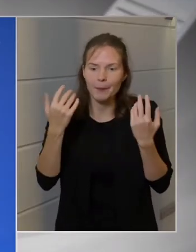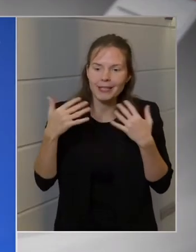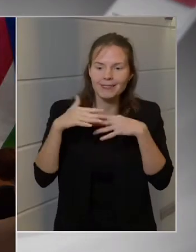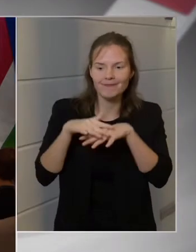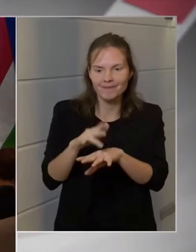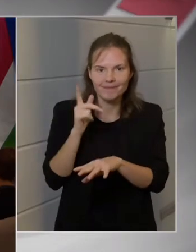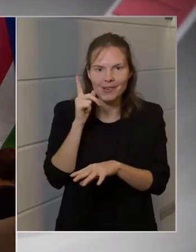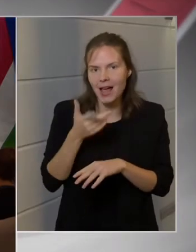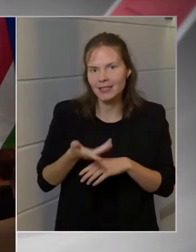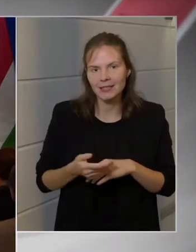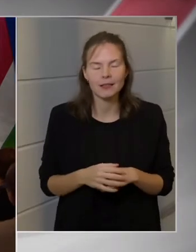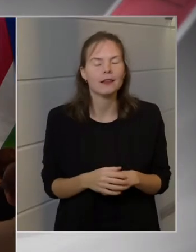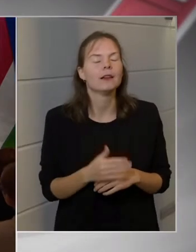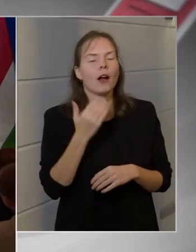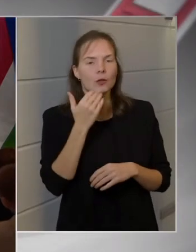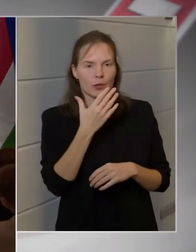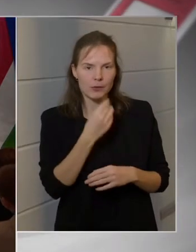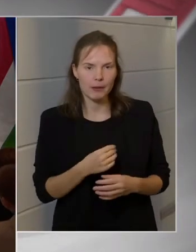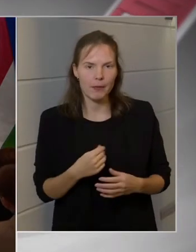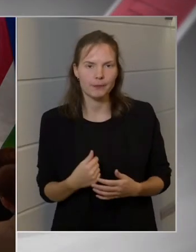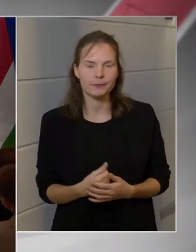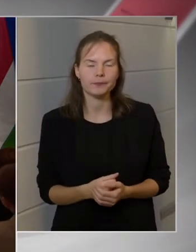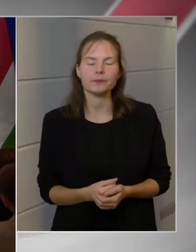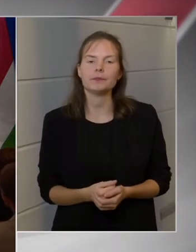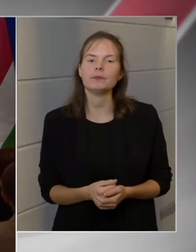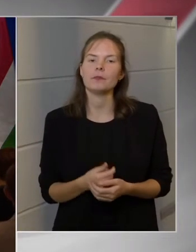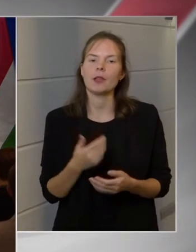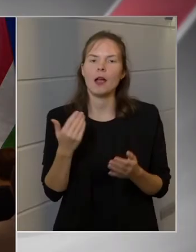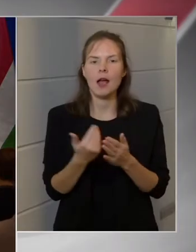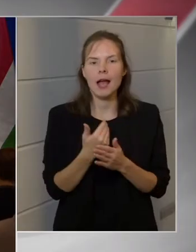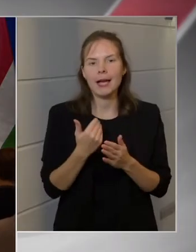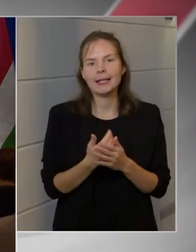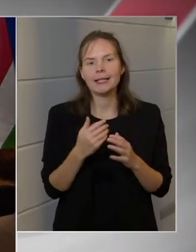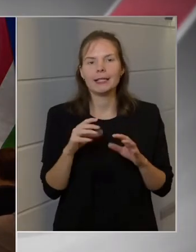végén. Köszönöm szépen. Hír TV.